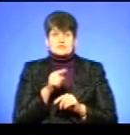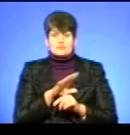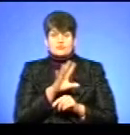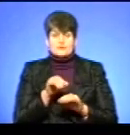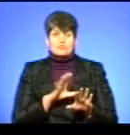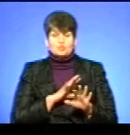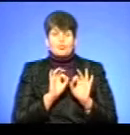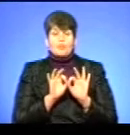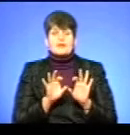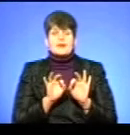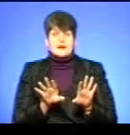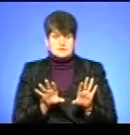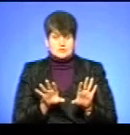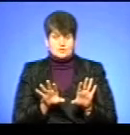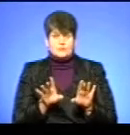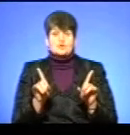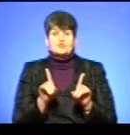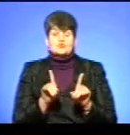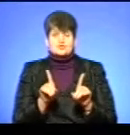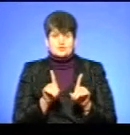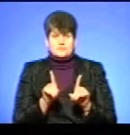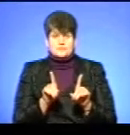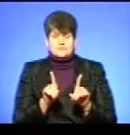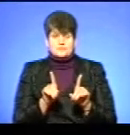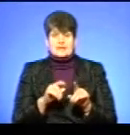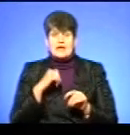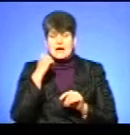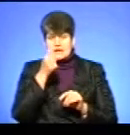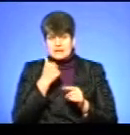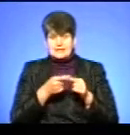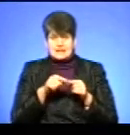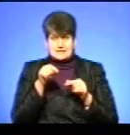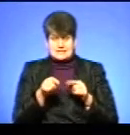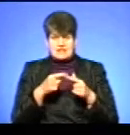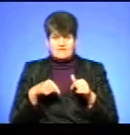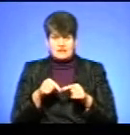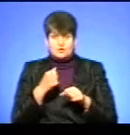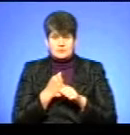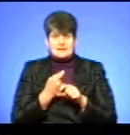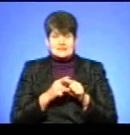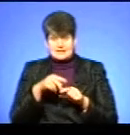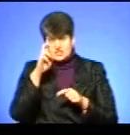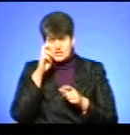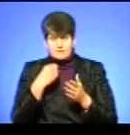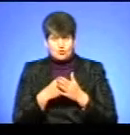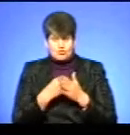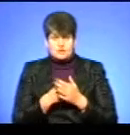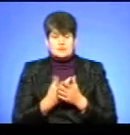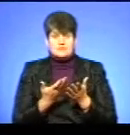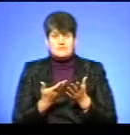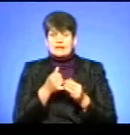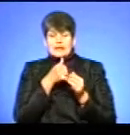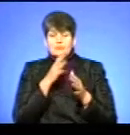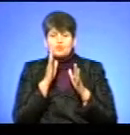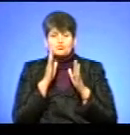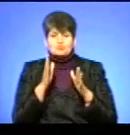пояснено, що на рік, на цей вид робіт, це бюджетні кошти, це бюджет, вони не можуть